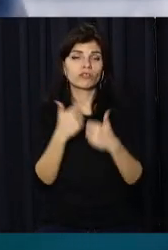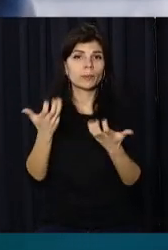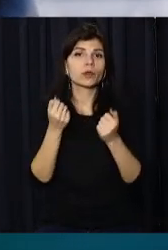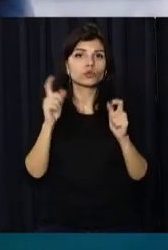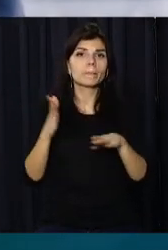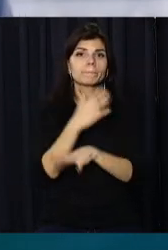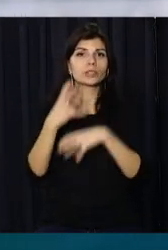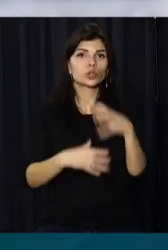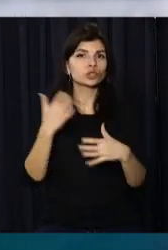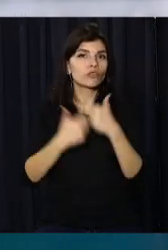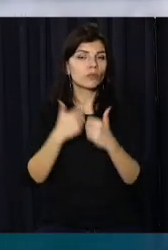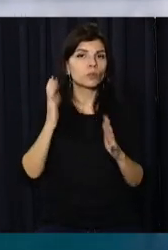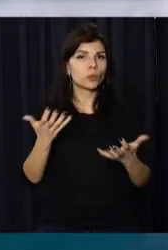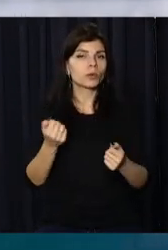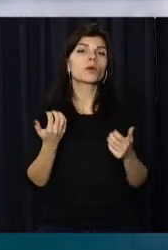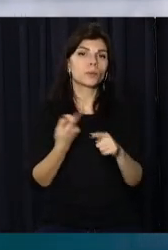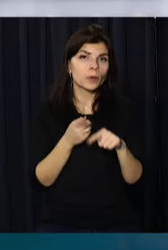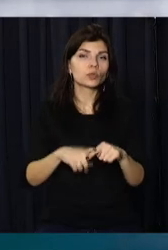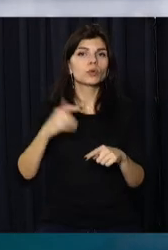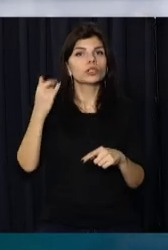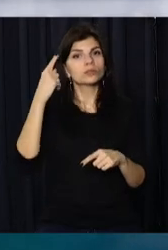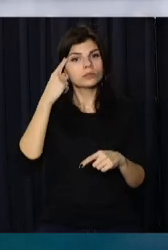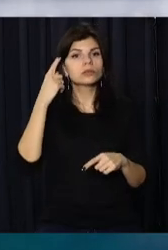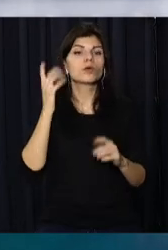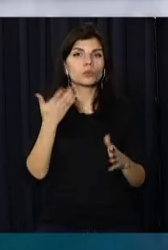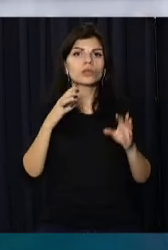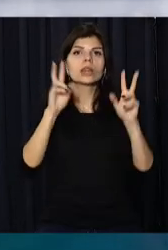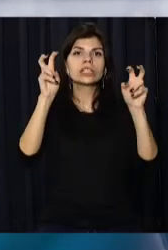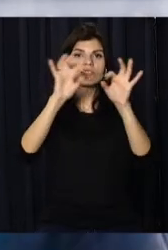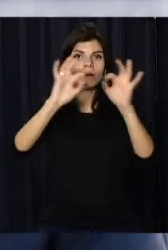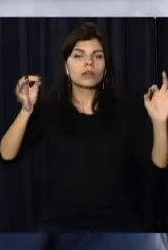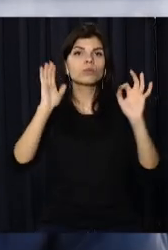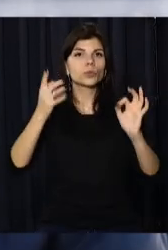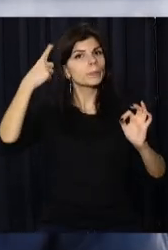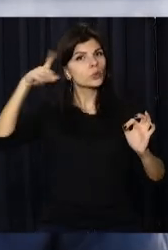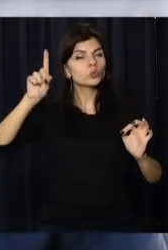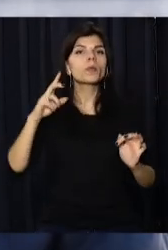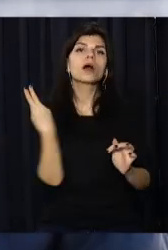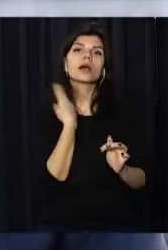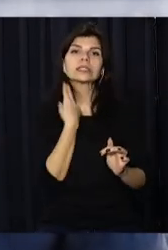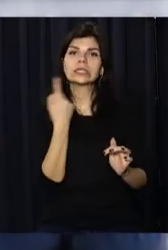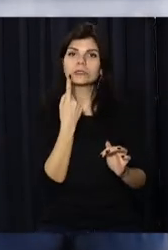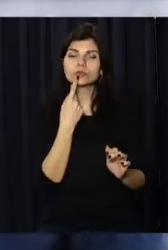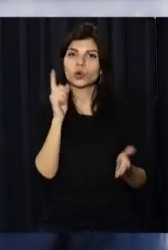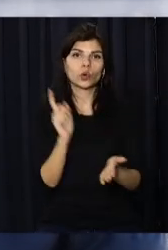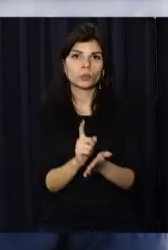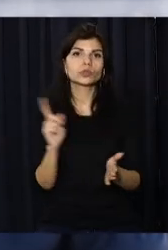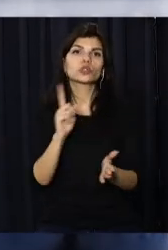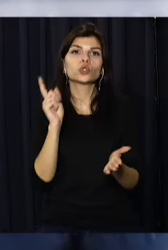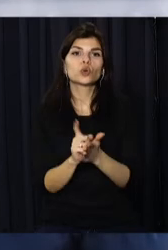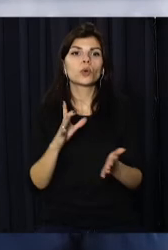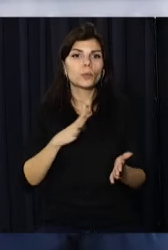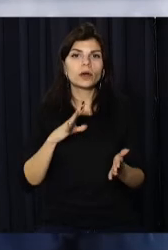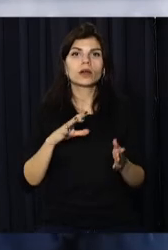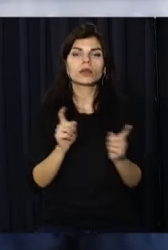міжнародні соревновання, тому буде англійським языком названня. І тому має бути